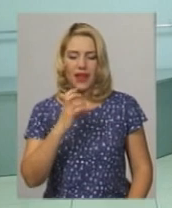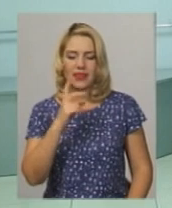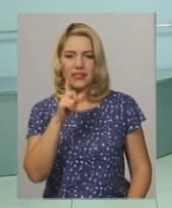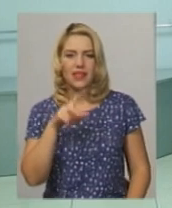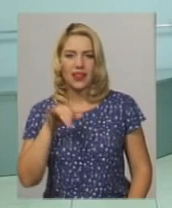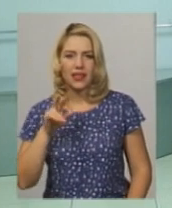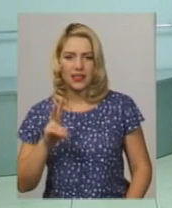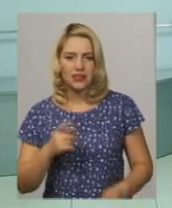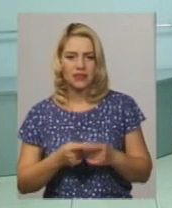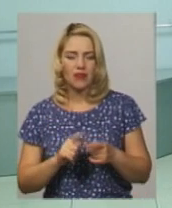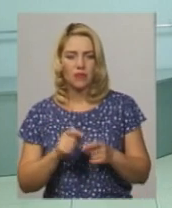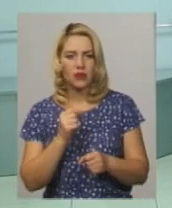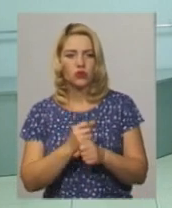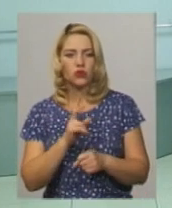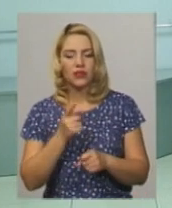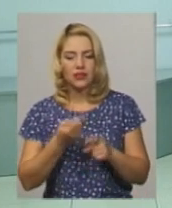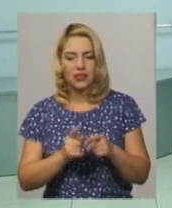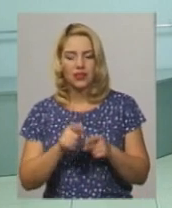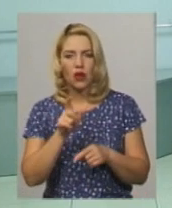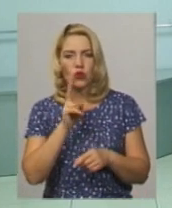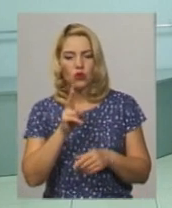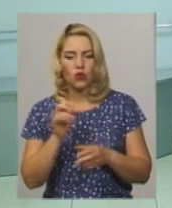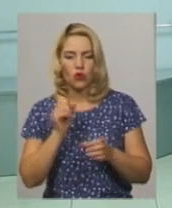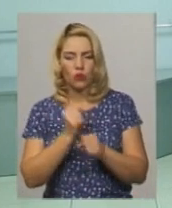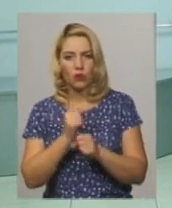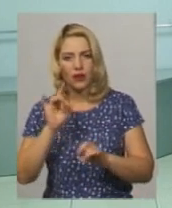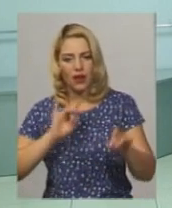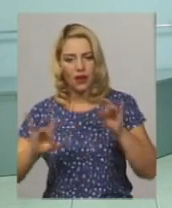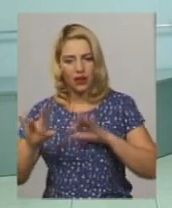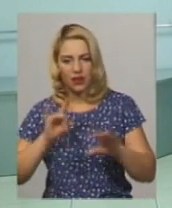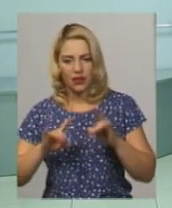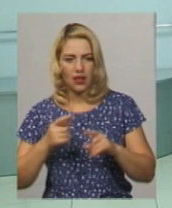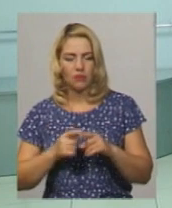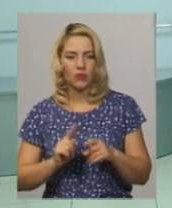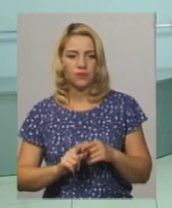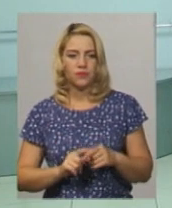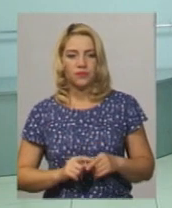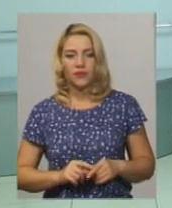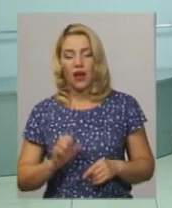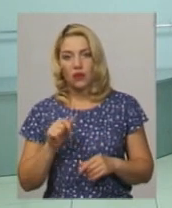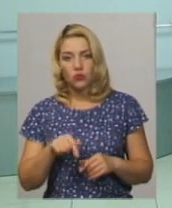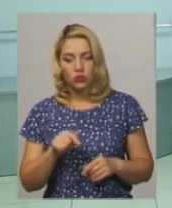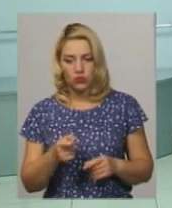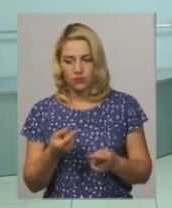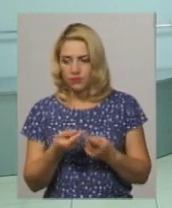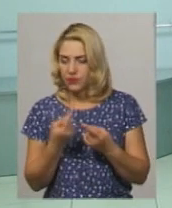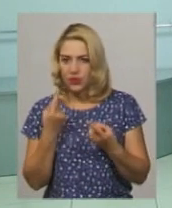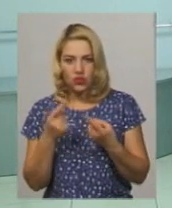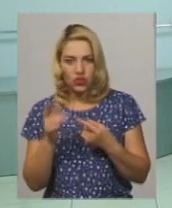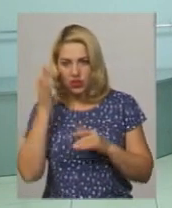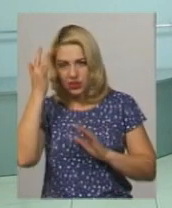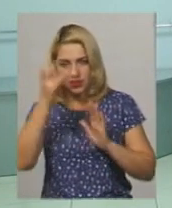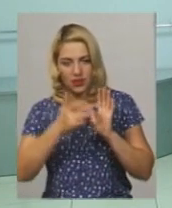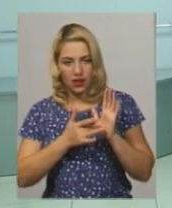фотографи, які працюють в рекламі. Працюють для створення дуже якісних і трішки незвичайних рекламних картин. А тут воно зовсім в інших цілях